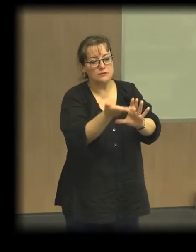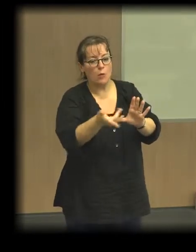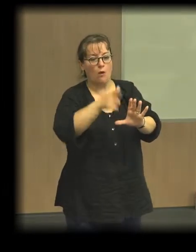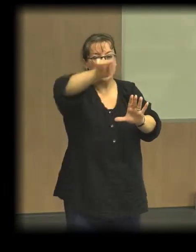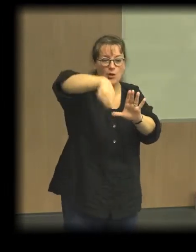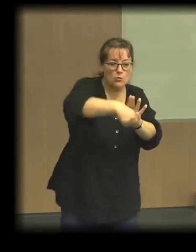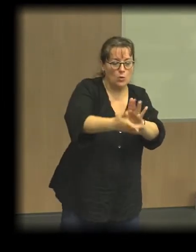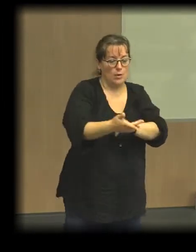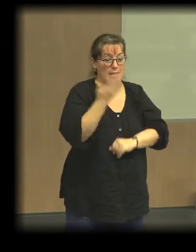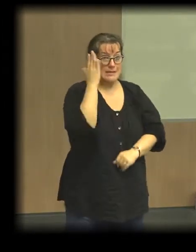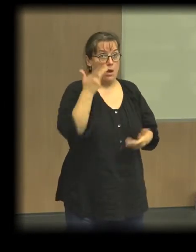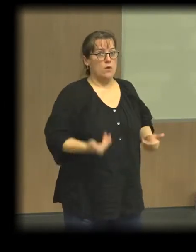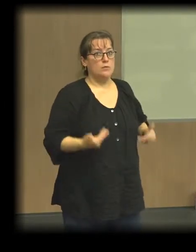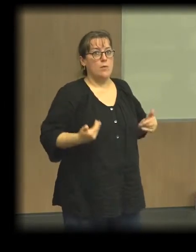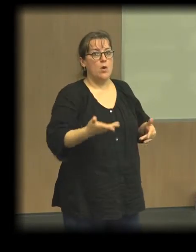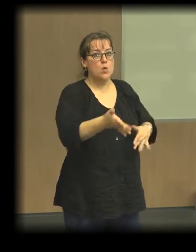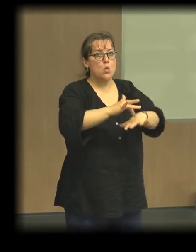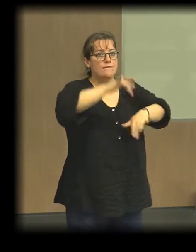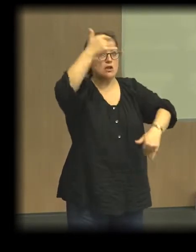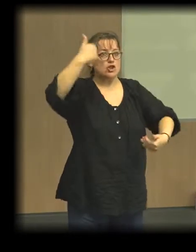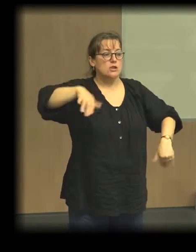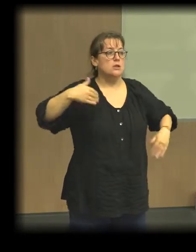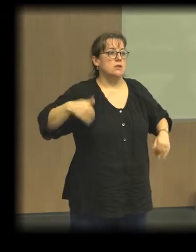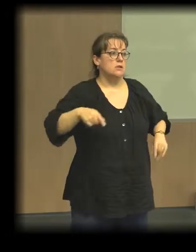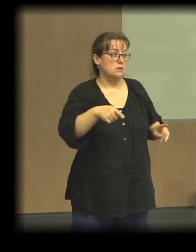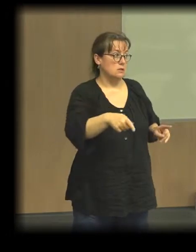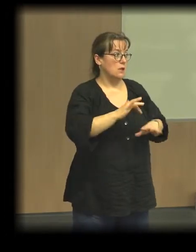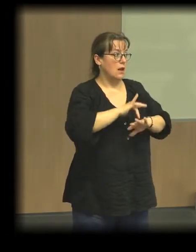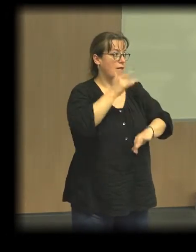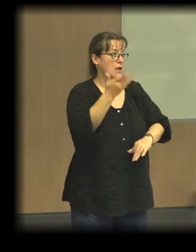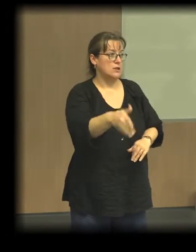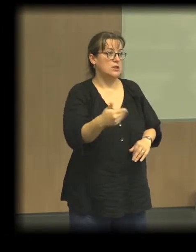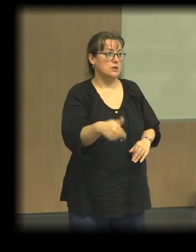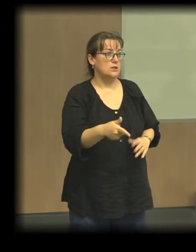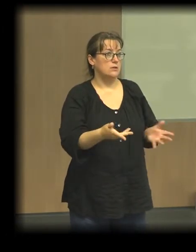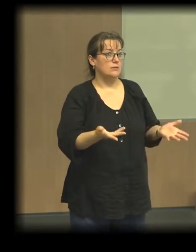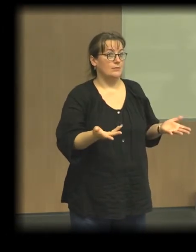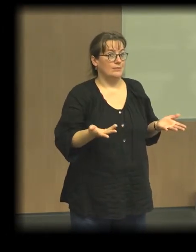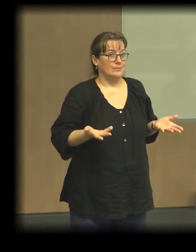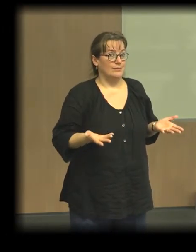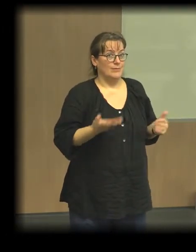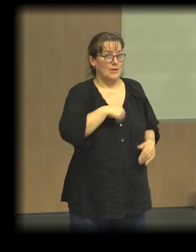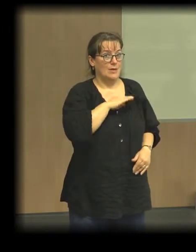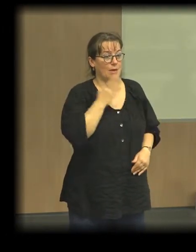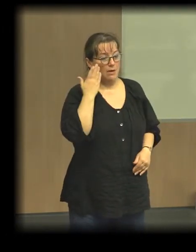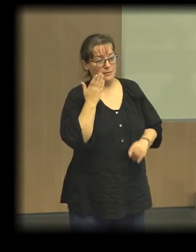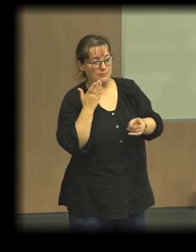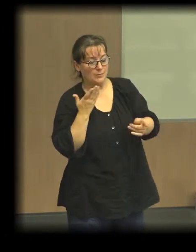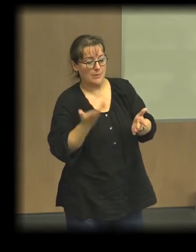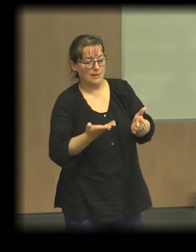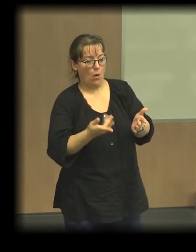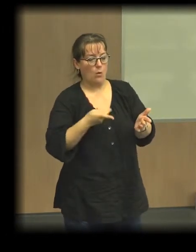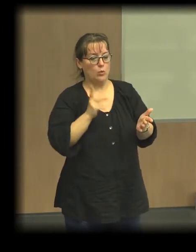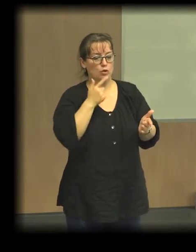associatif, il est bouleversé aujourd'hui par le fait que l'on a de plus en plus adopté des régulations